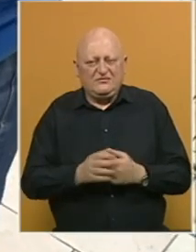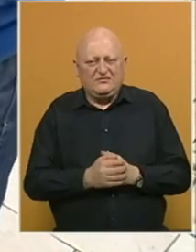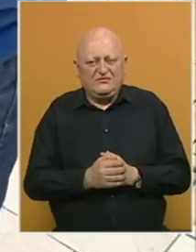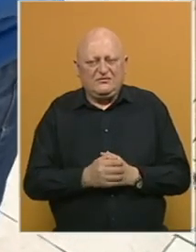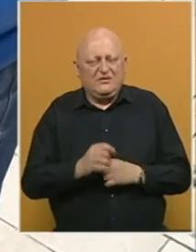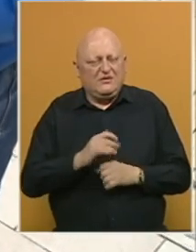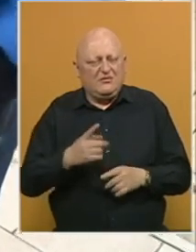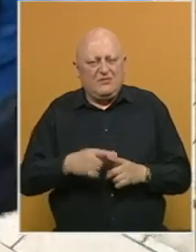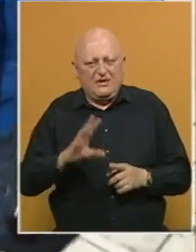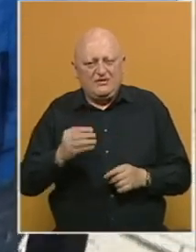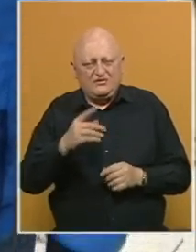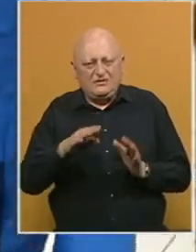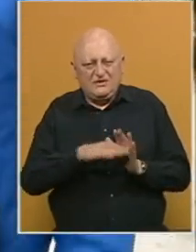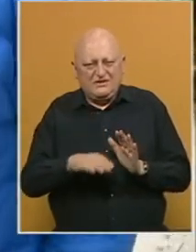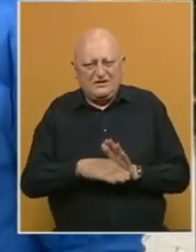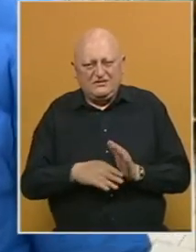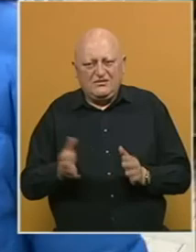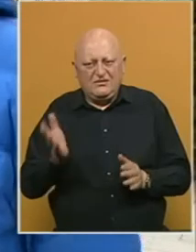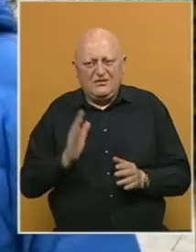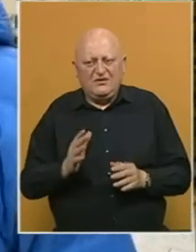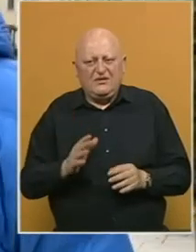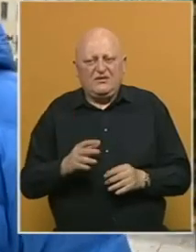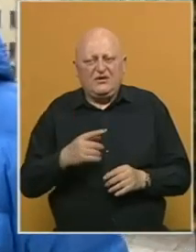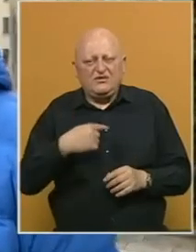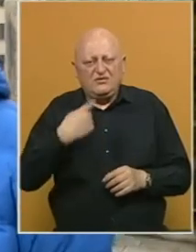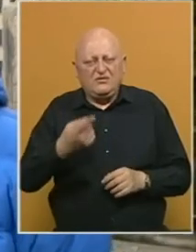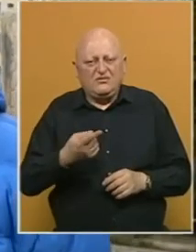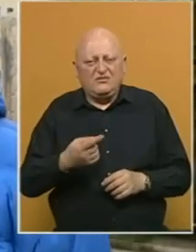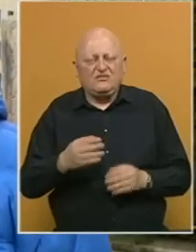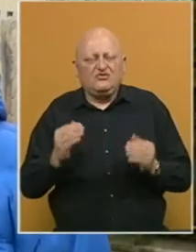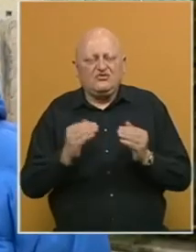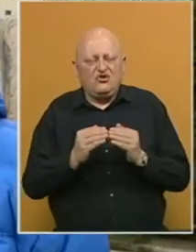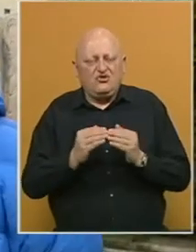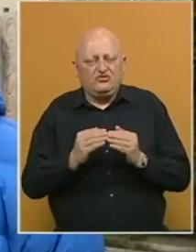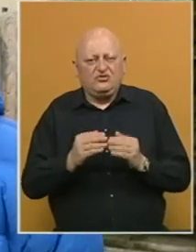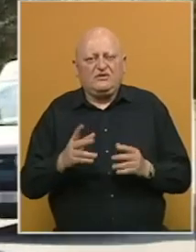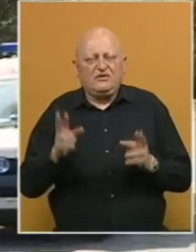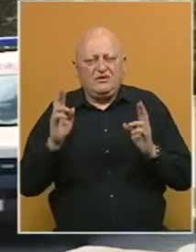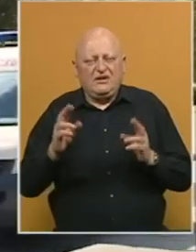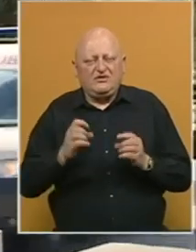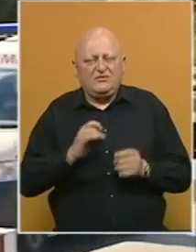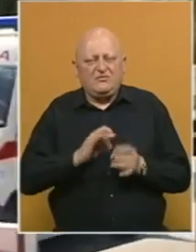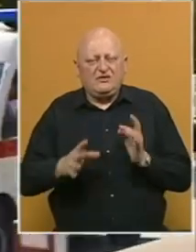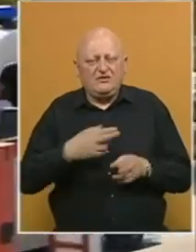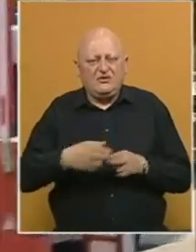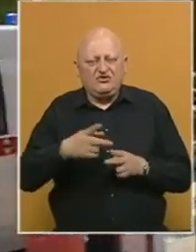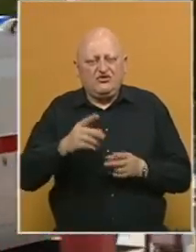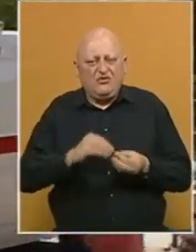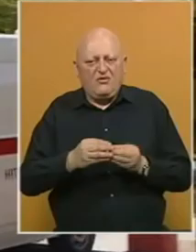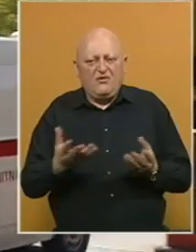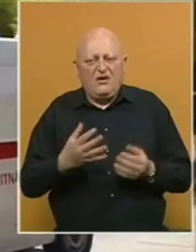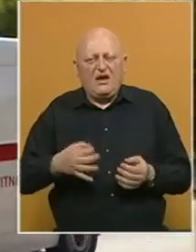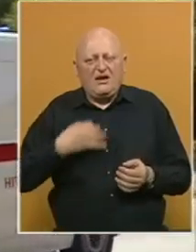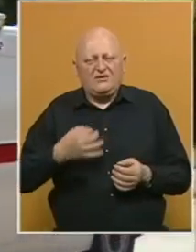Bez obzira na njegovu zakonitost, građani s kojima smo razgovarali u jednome su složni. Nadaju se brzom rješenju ovoga problema kako bi